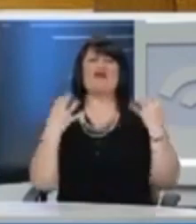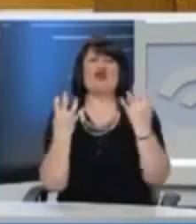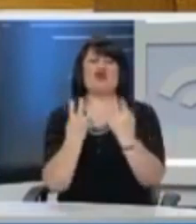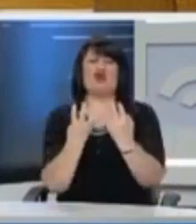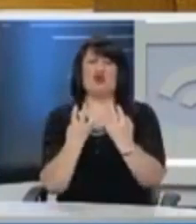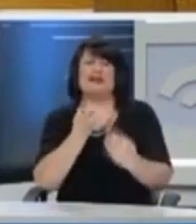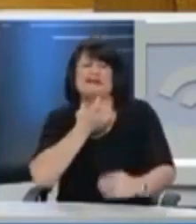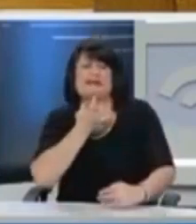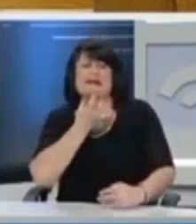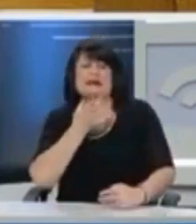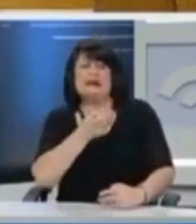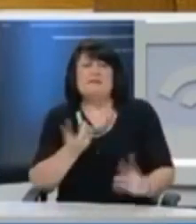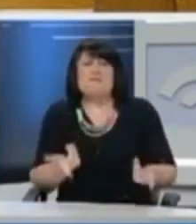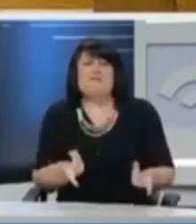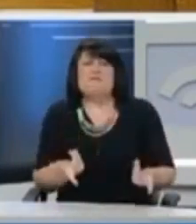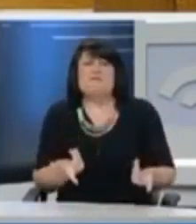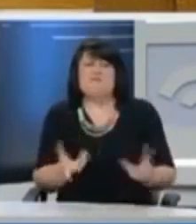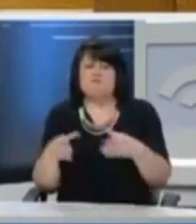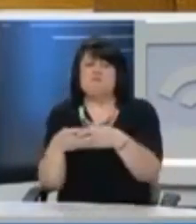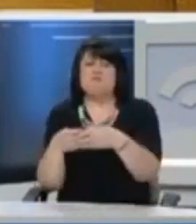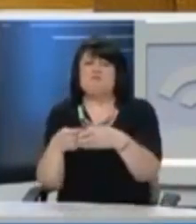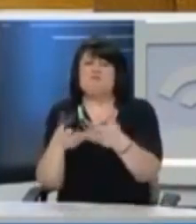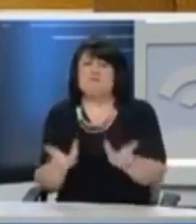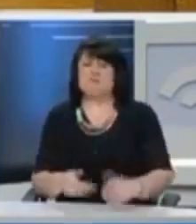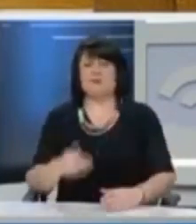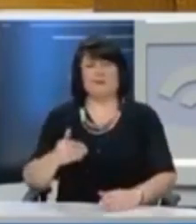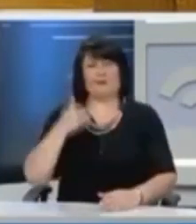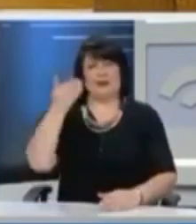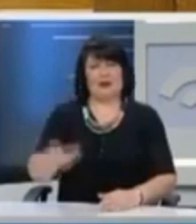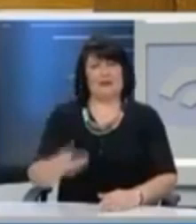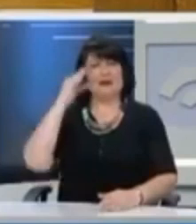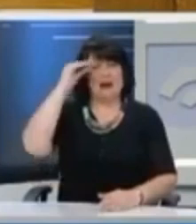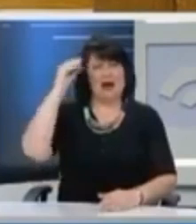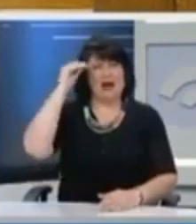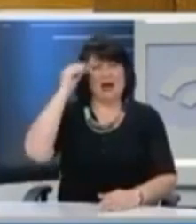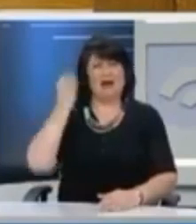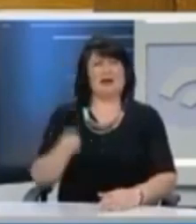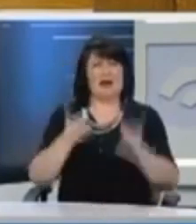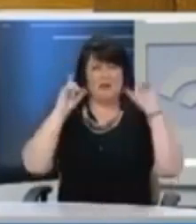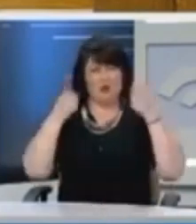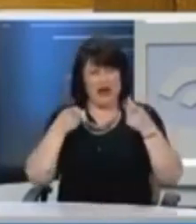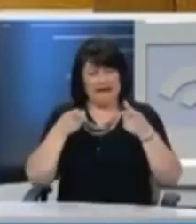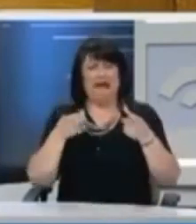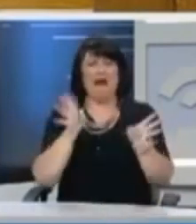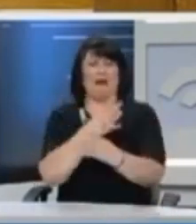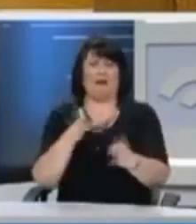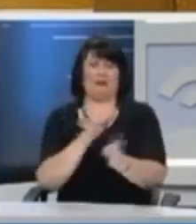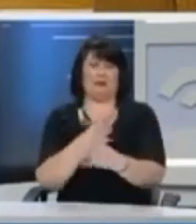Κατόπιν είχαμε τον λαϊκισμό της καραμαλικής Νέας Δημοκρατίας,